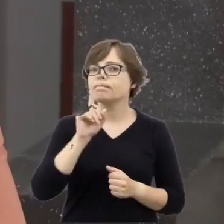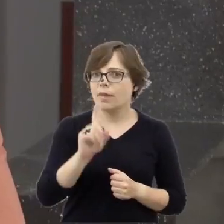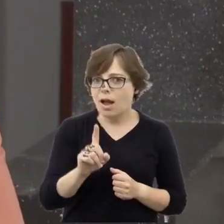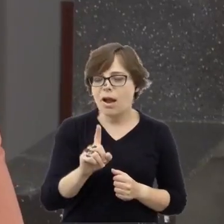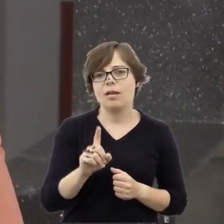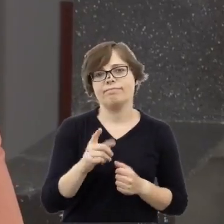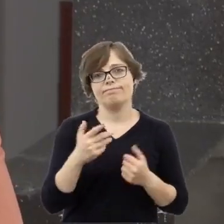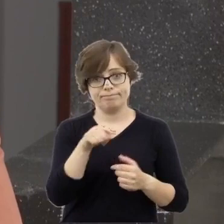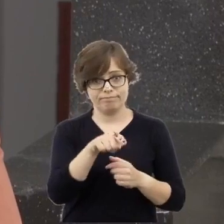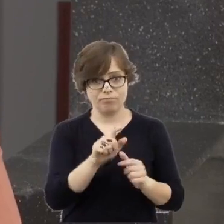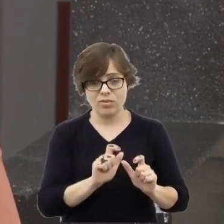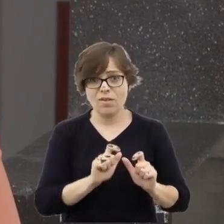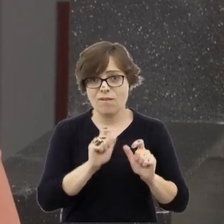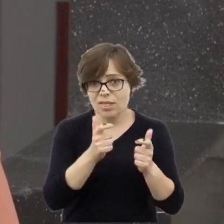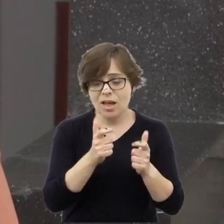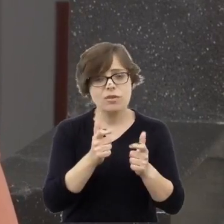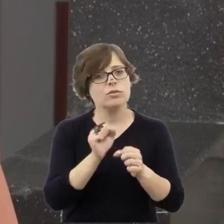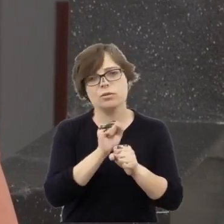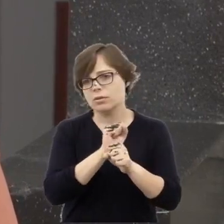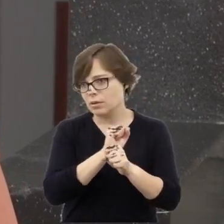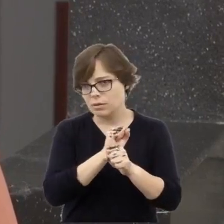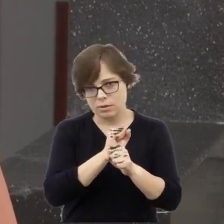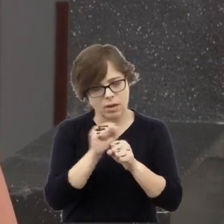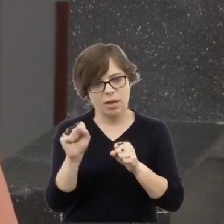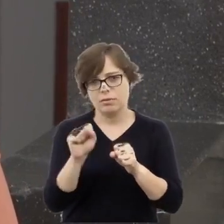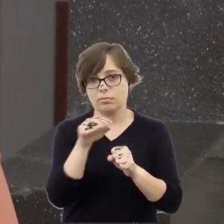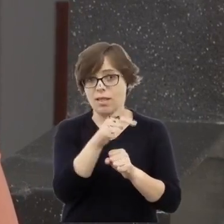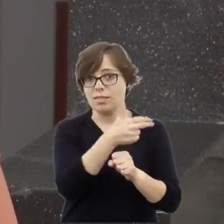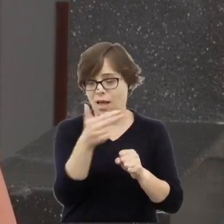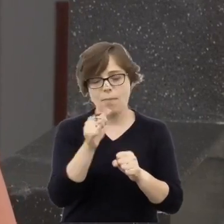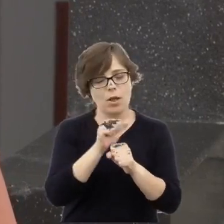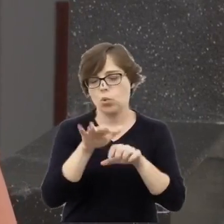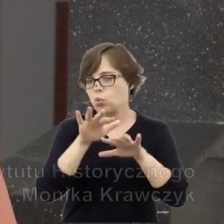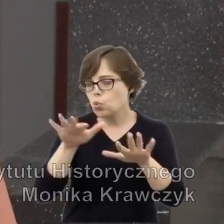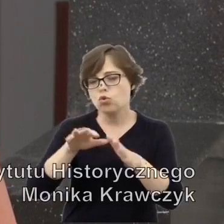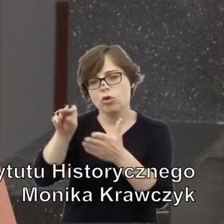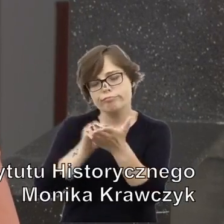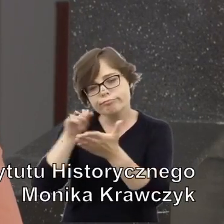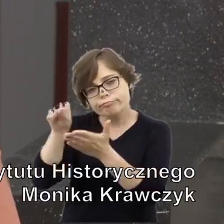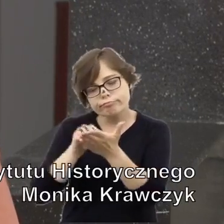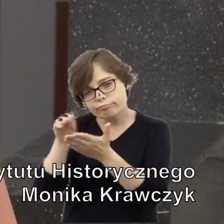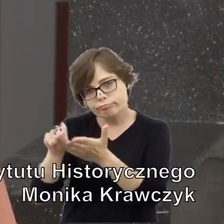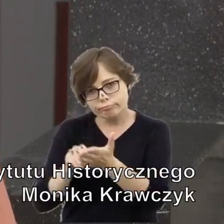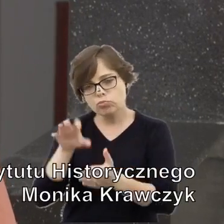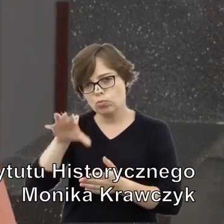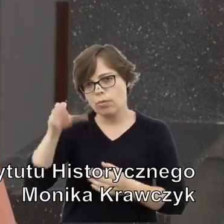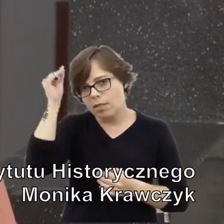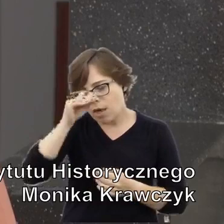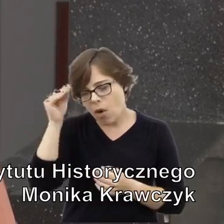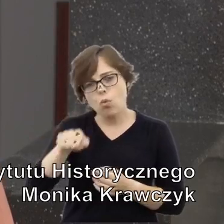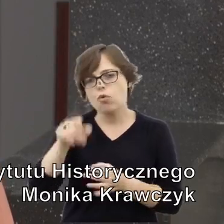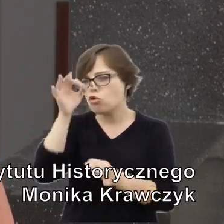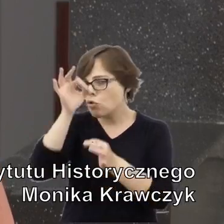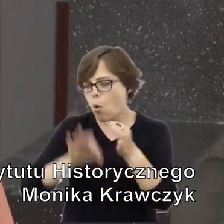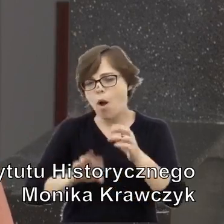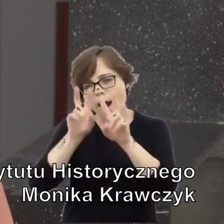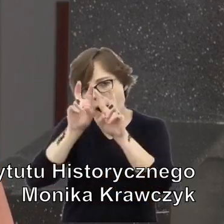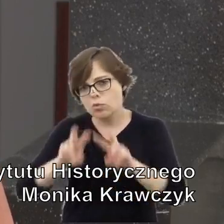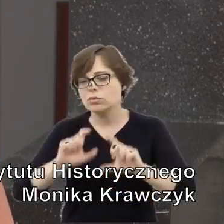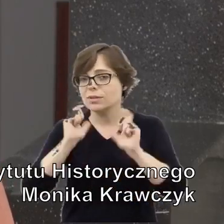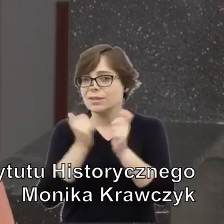wokół tego już duża literatura naukowa, która bardzo dokładnie analizuje przebieg i